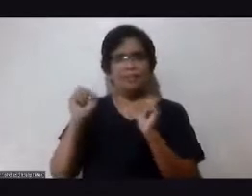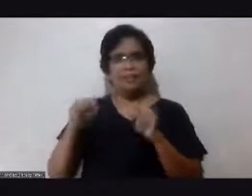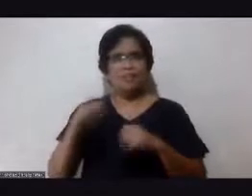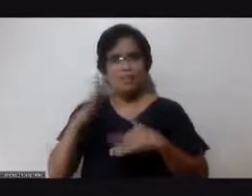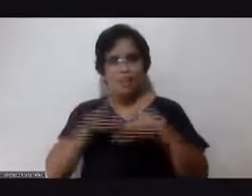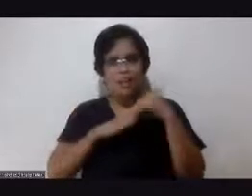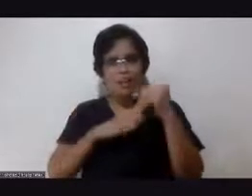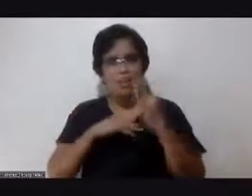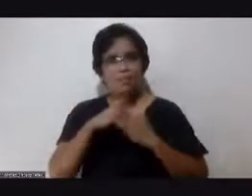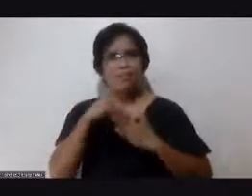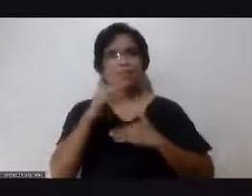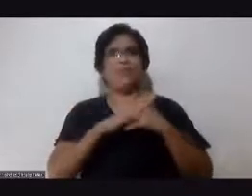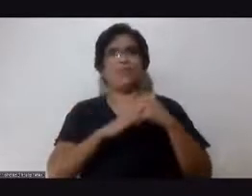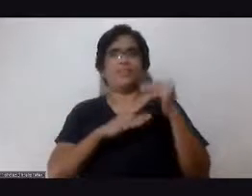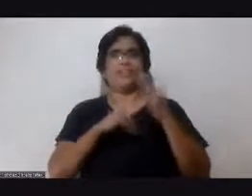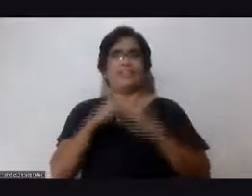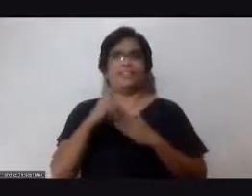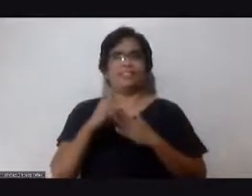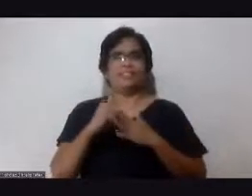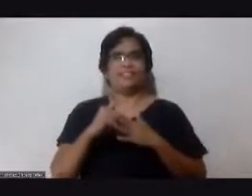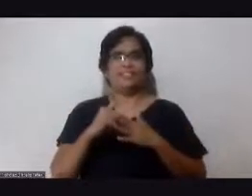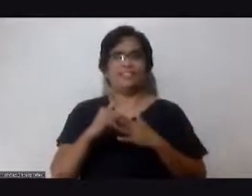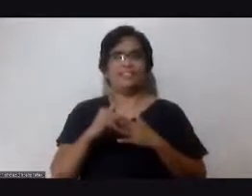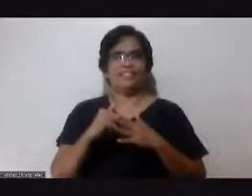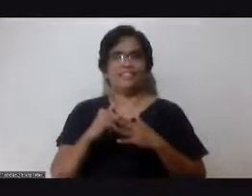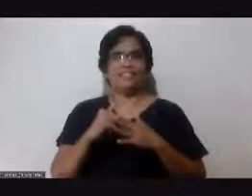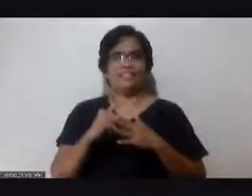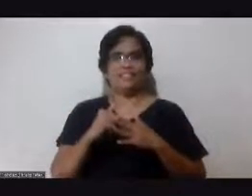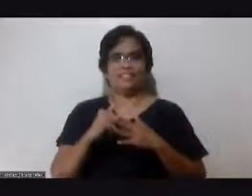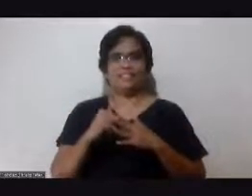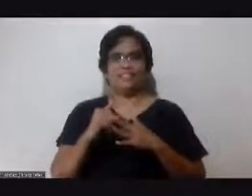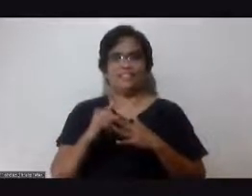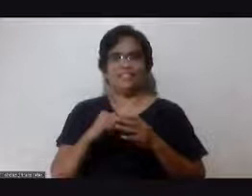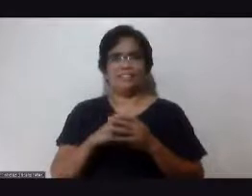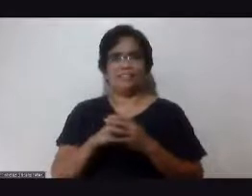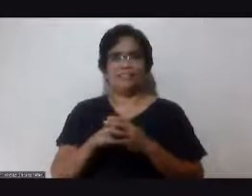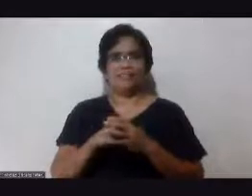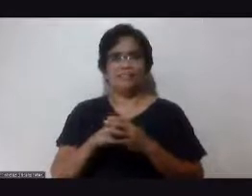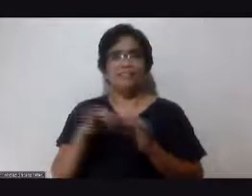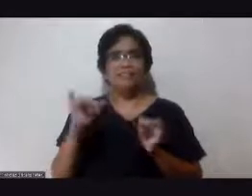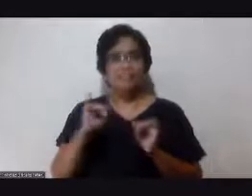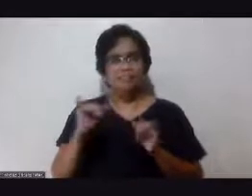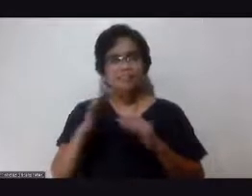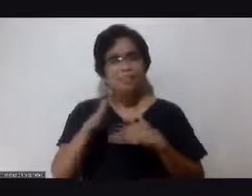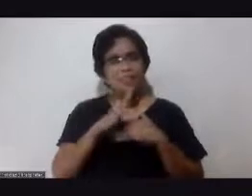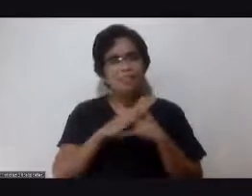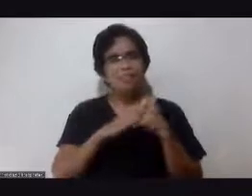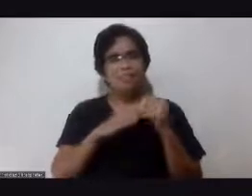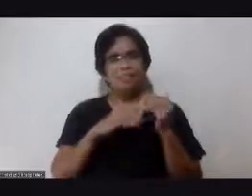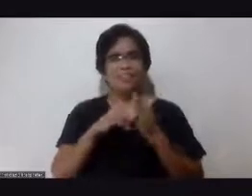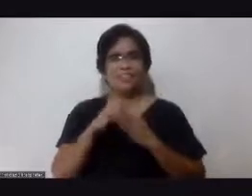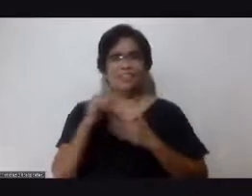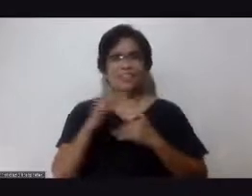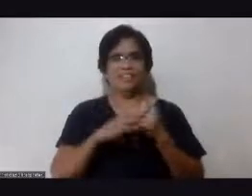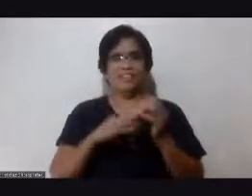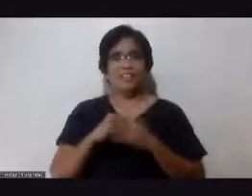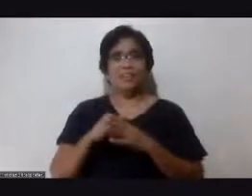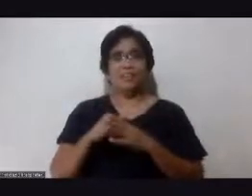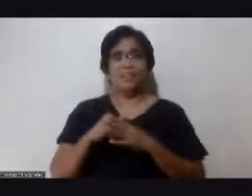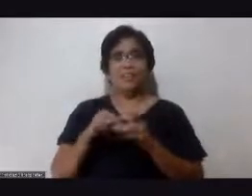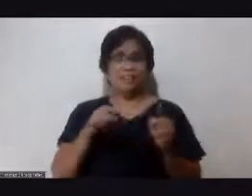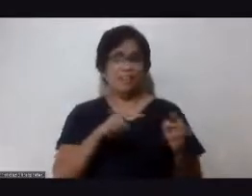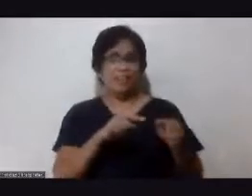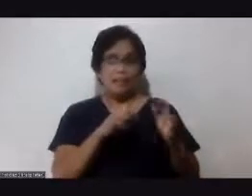yung nag maalo ano po i-aaluhin natin para yung yung nagluluksa